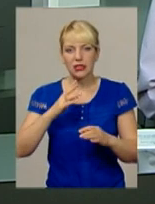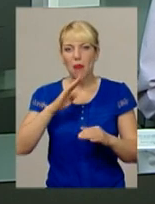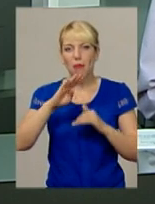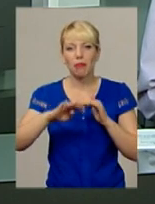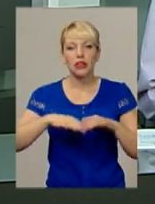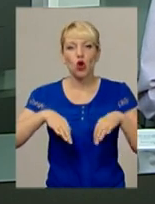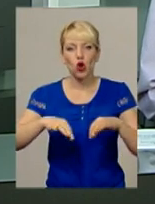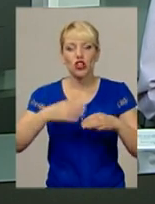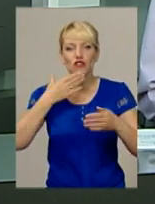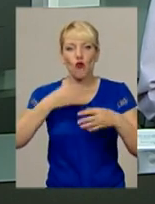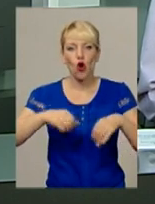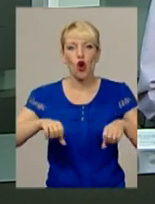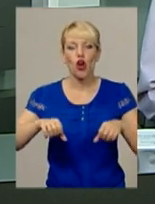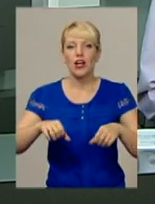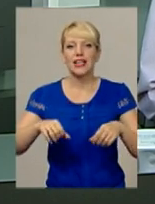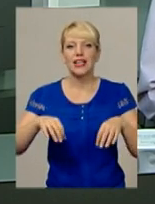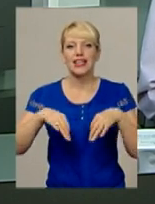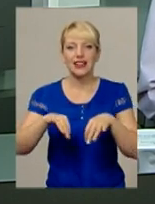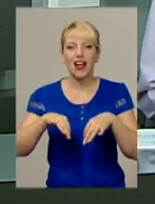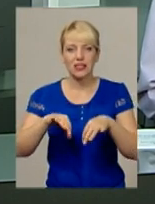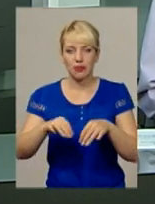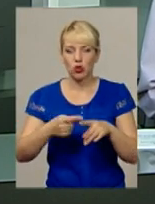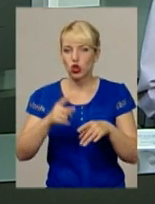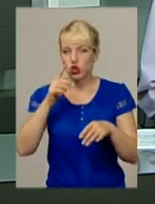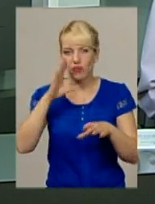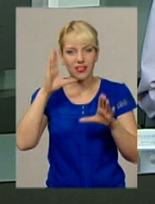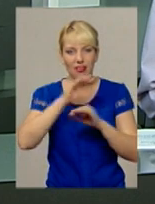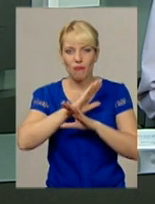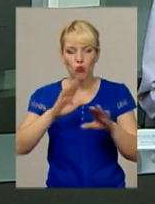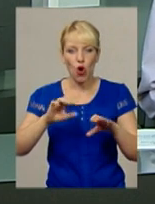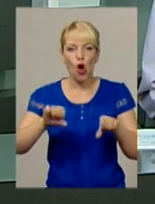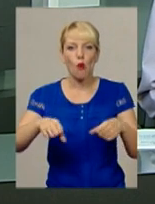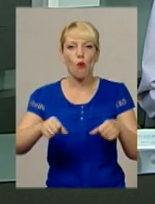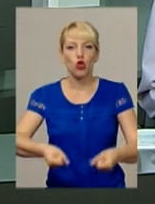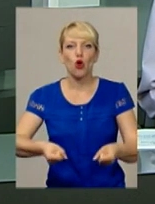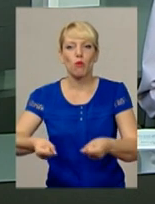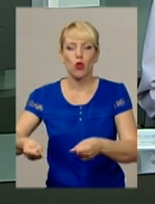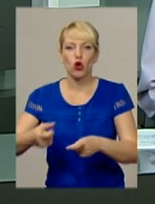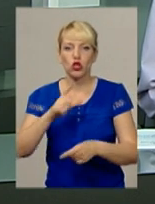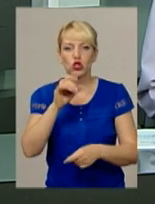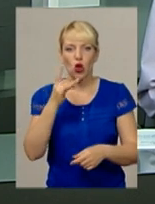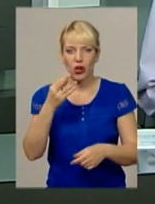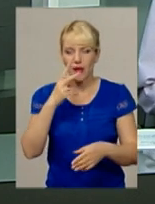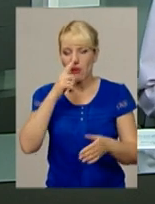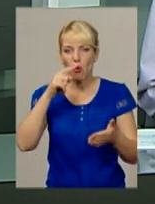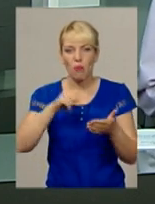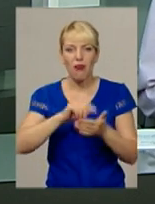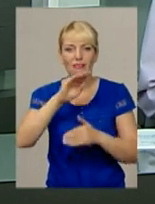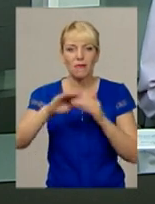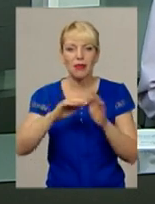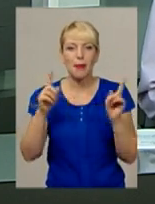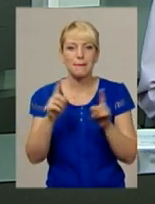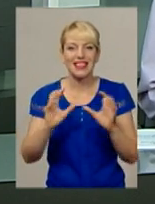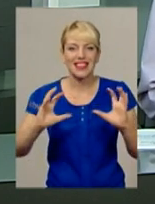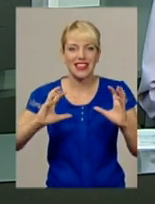Як повідомили у міліції, 60-річний чоловік не впорався з керуванням мотоблоку «Зоря» та впав під причіп цього ж мінітрактора. Внаслідок